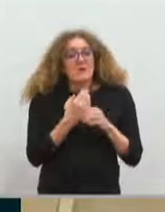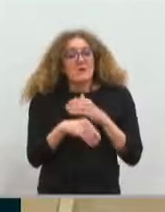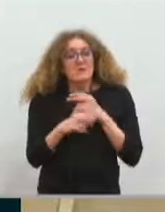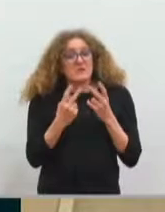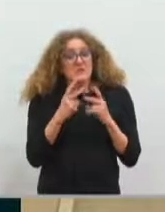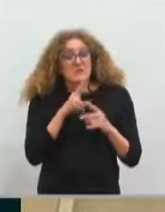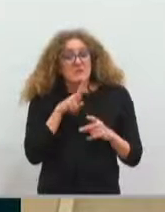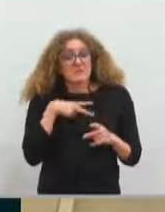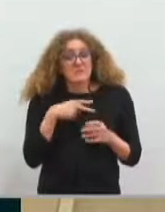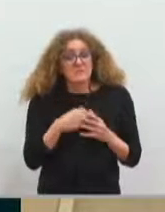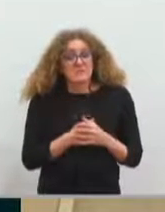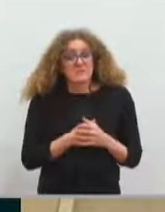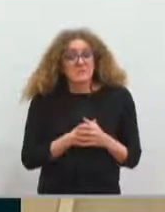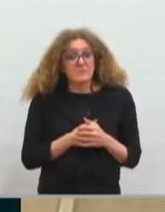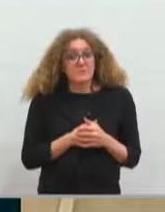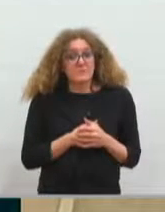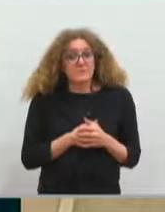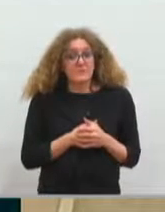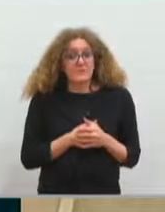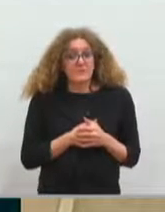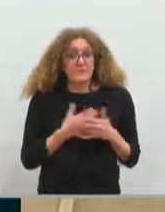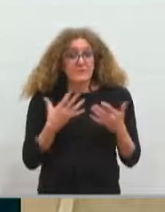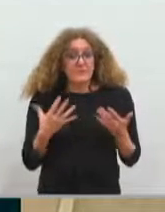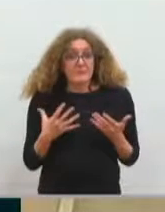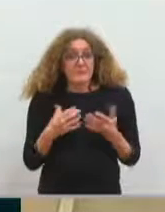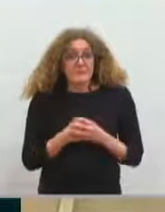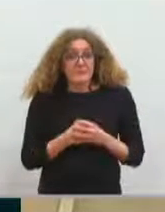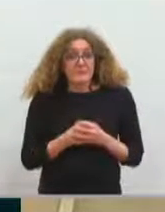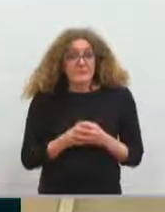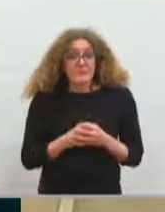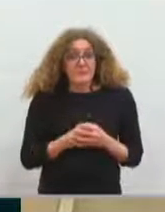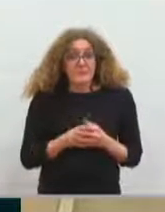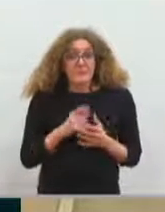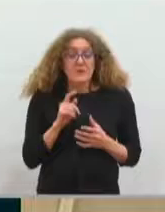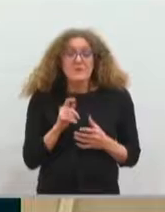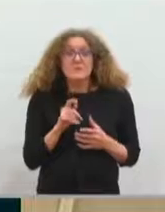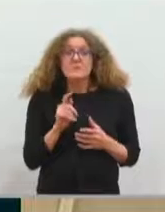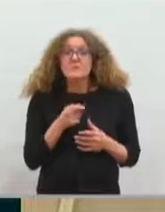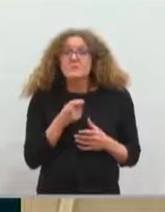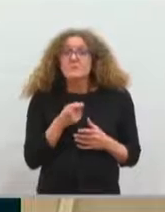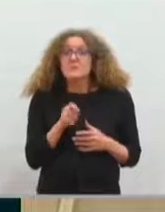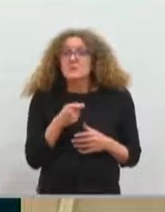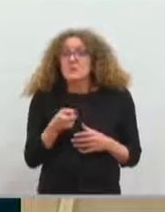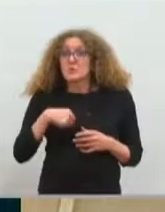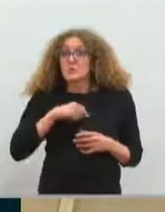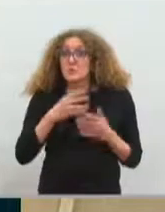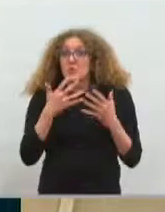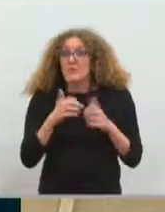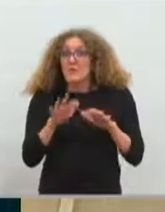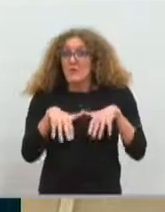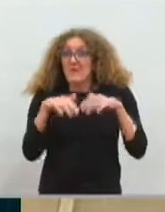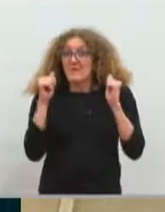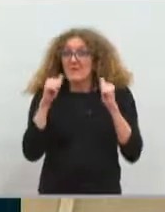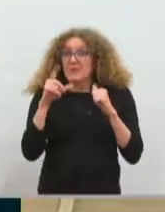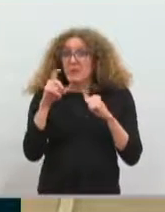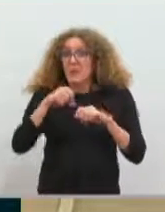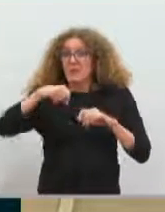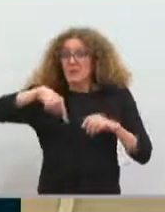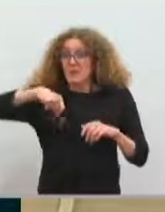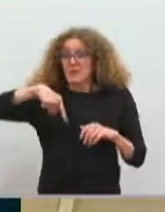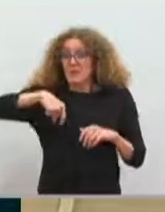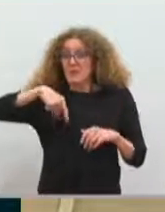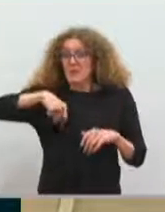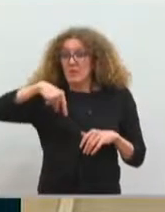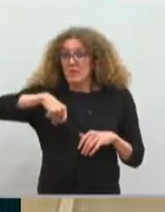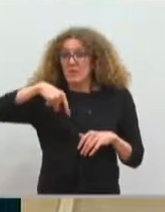et notamment dans la politique de lutte contre les fuites d'eau, très importante. Et on a confiance, vraiment,